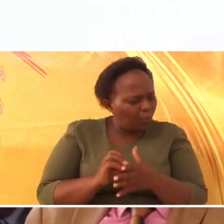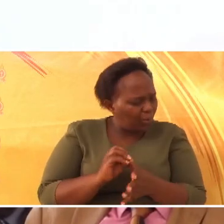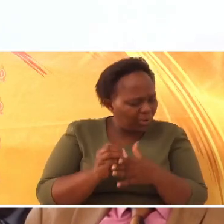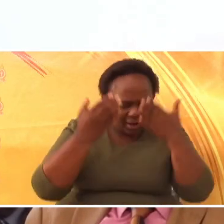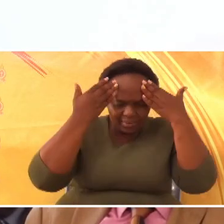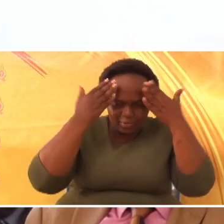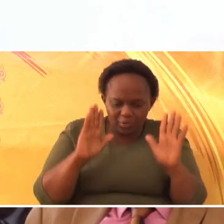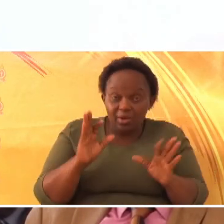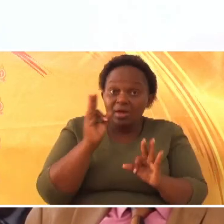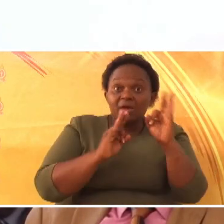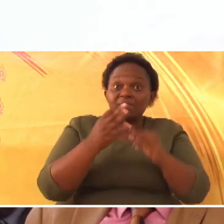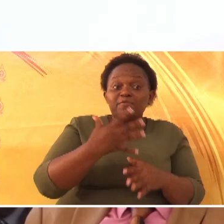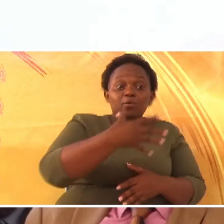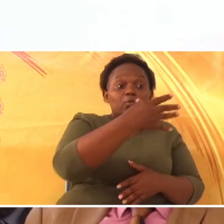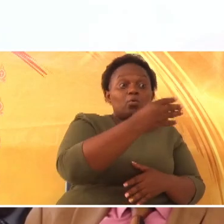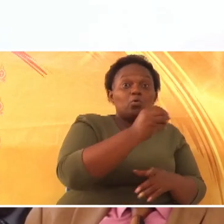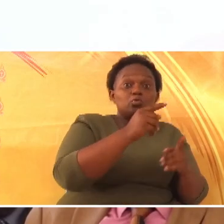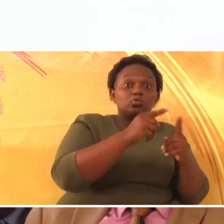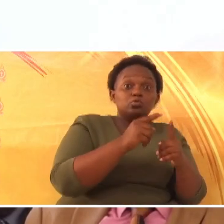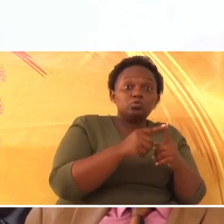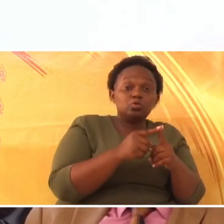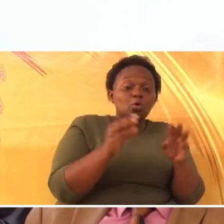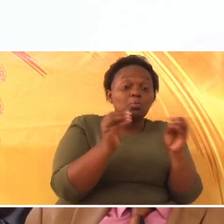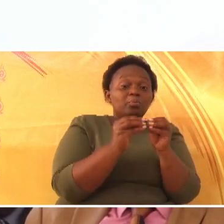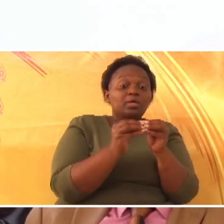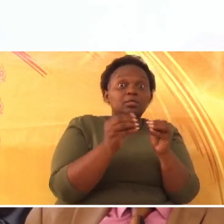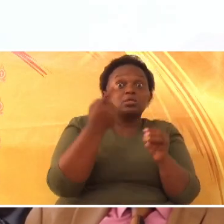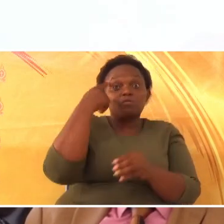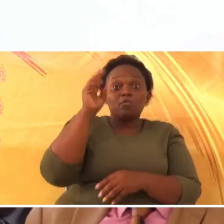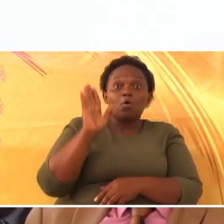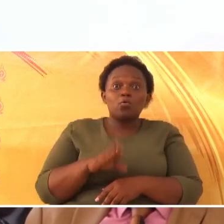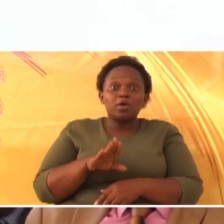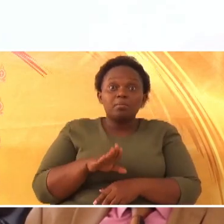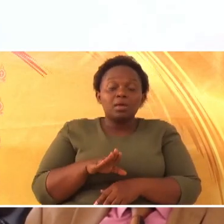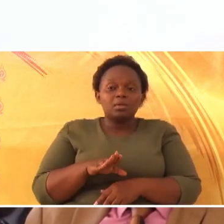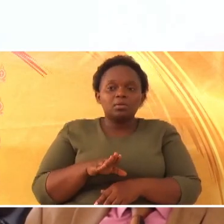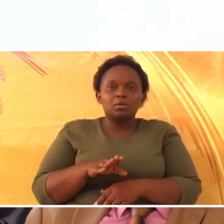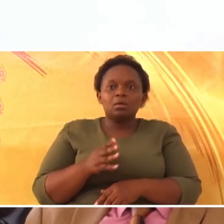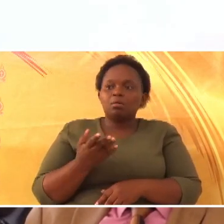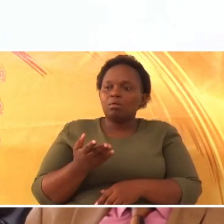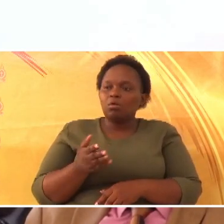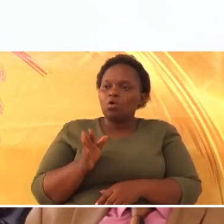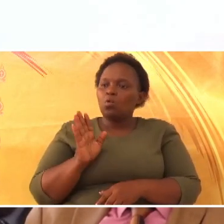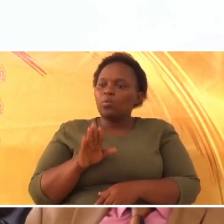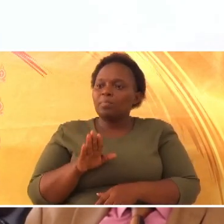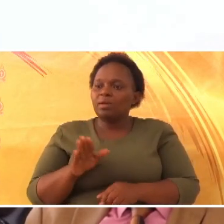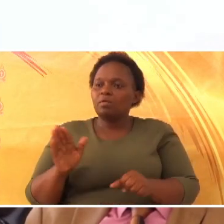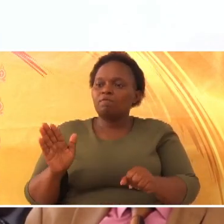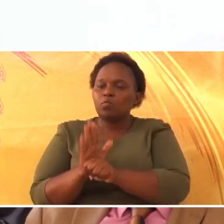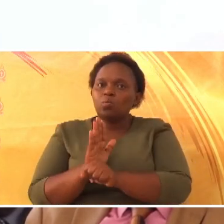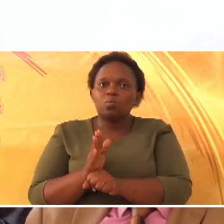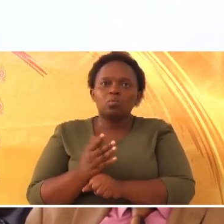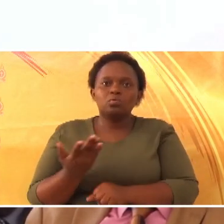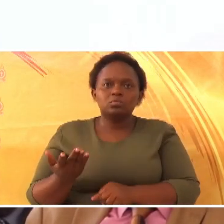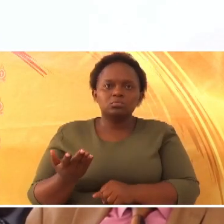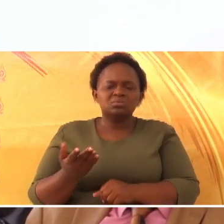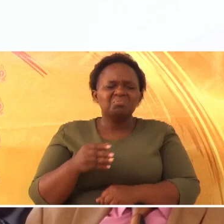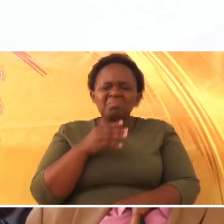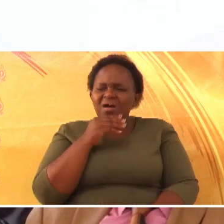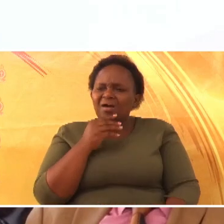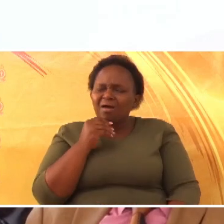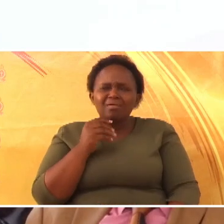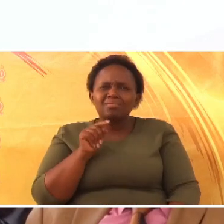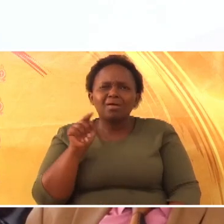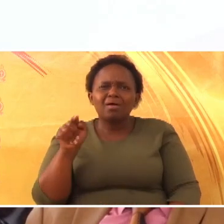ukienda kwa district za kinamama. District, unakuja ni kinamama wakukule. Sisi wanaume